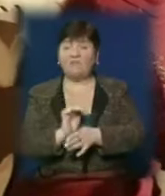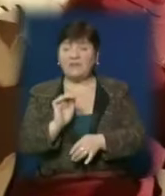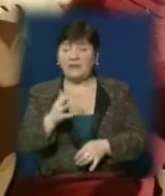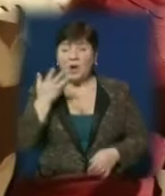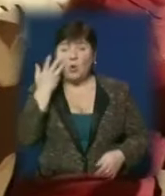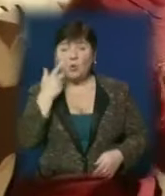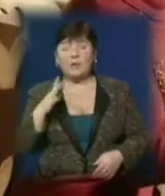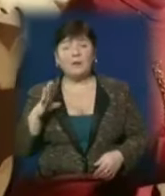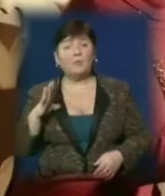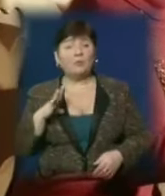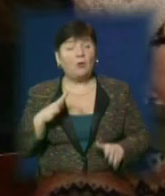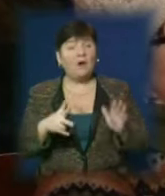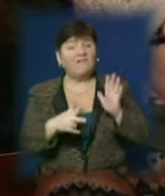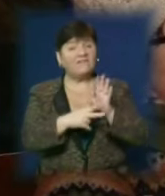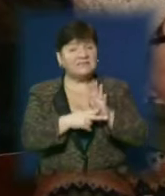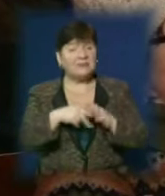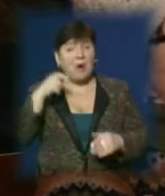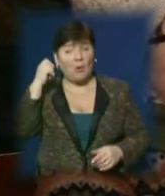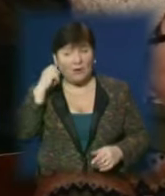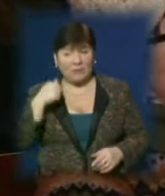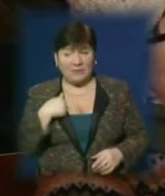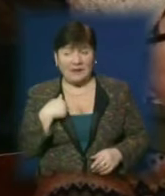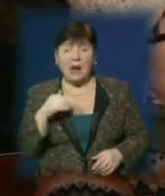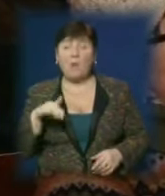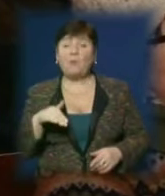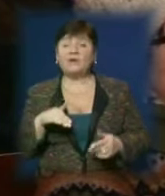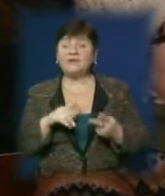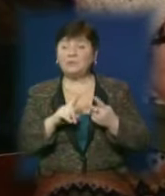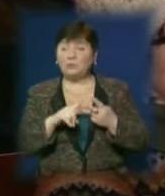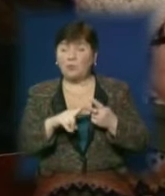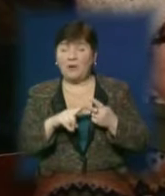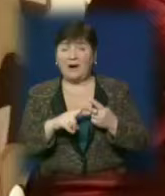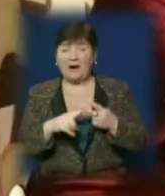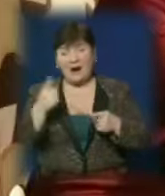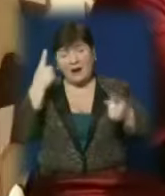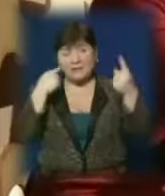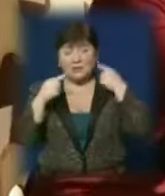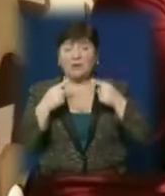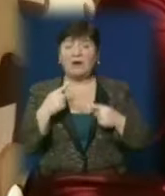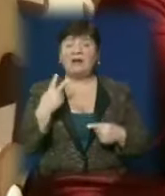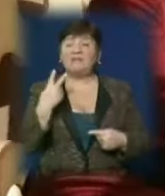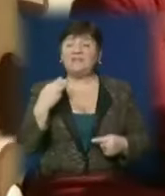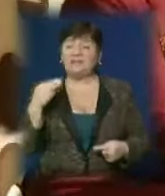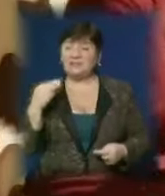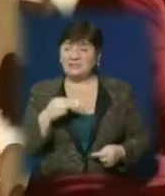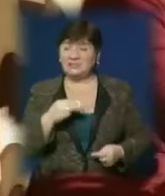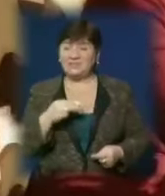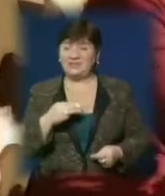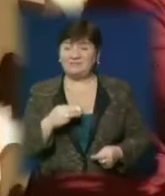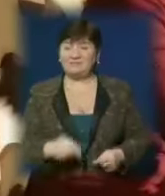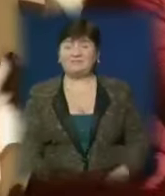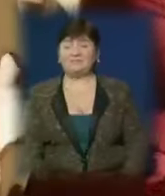8 років. Далі була збірка «My Dreams», збірка козок у 2011 році. Покажи нам, будь ласка.